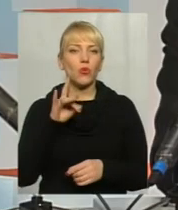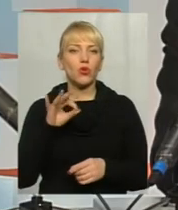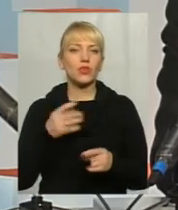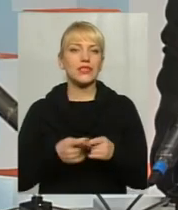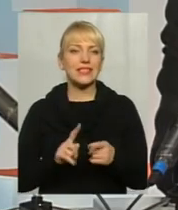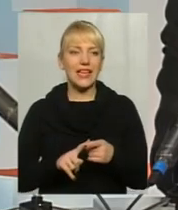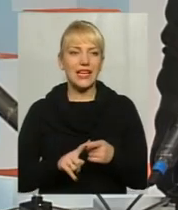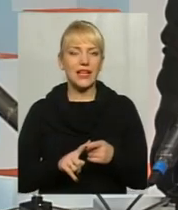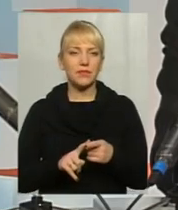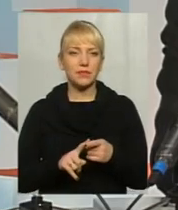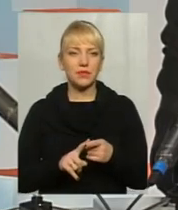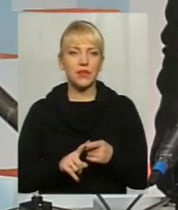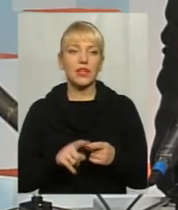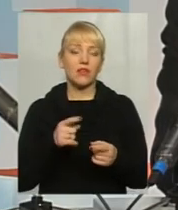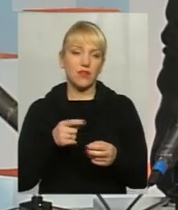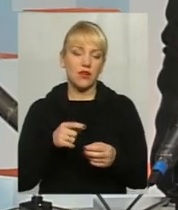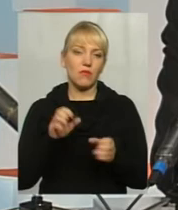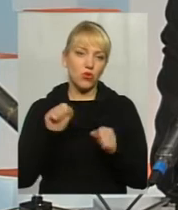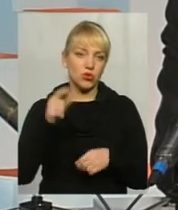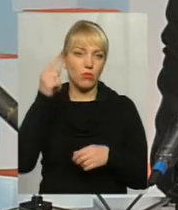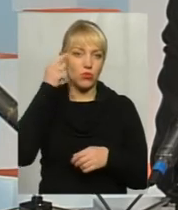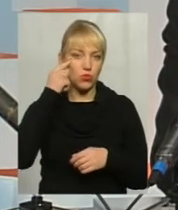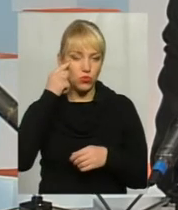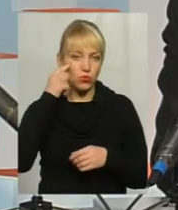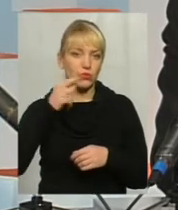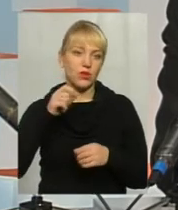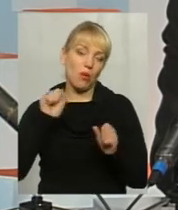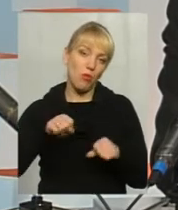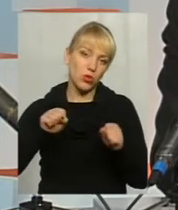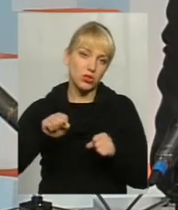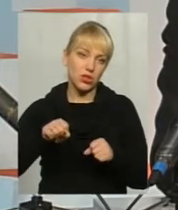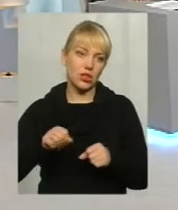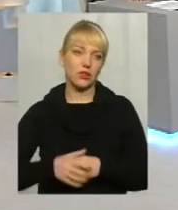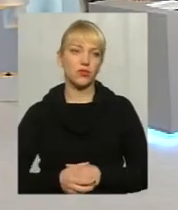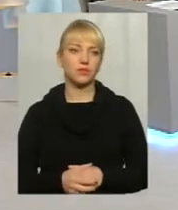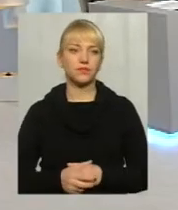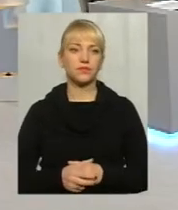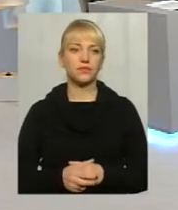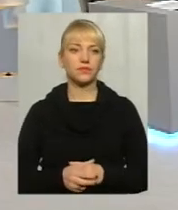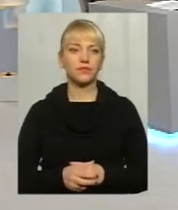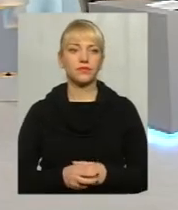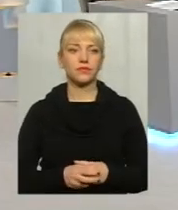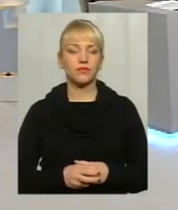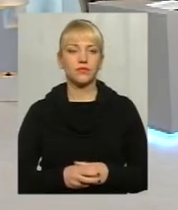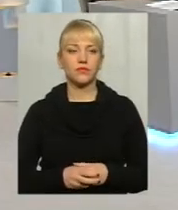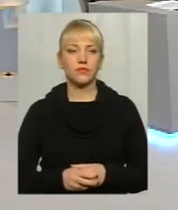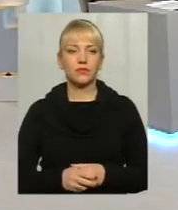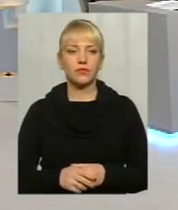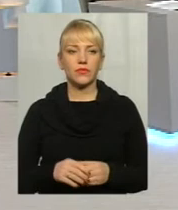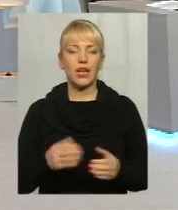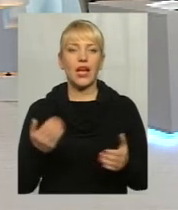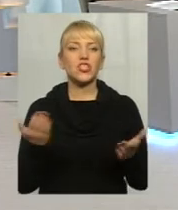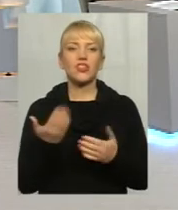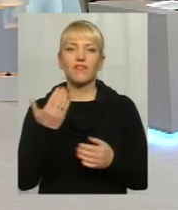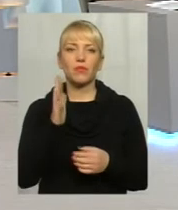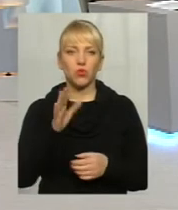якби ця точка зору має право на існування. Можливо, якби про це можливо говорить. Дякую, Андрі, пан Олександр. А чи ви будете користуватися, коли